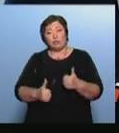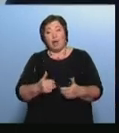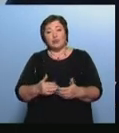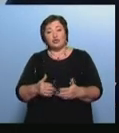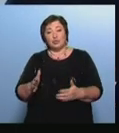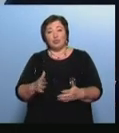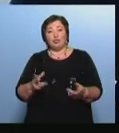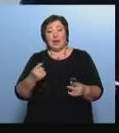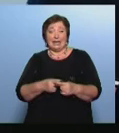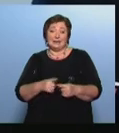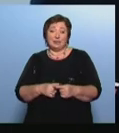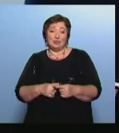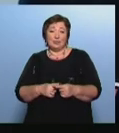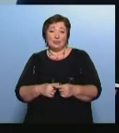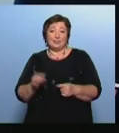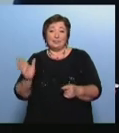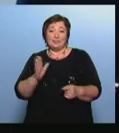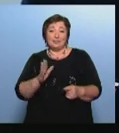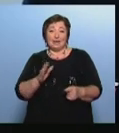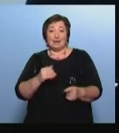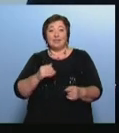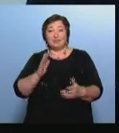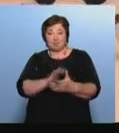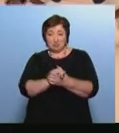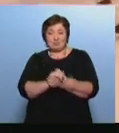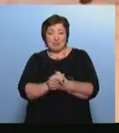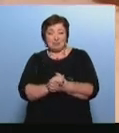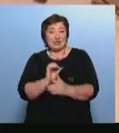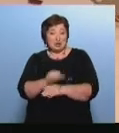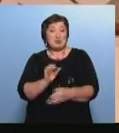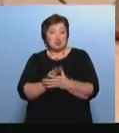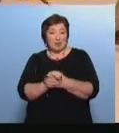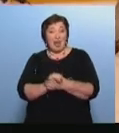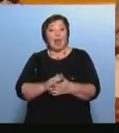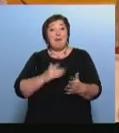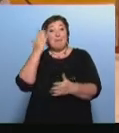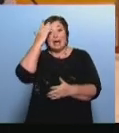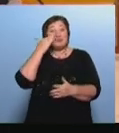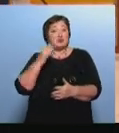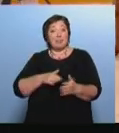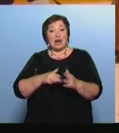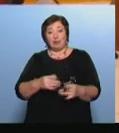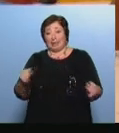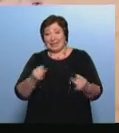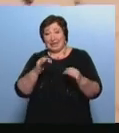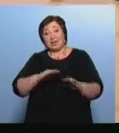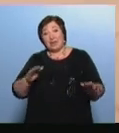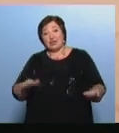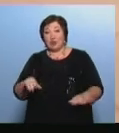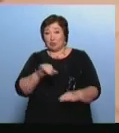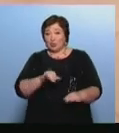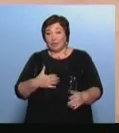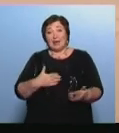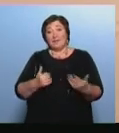буду играть Кто победит? Победит дружба Матч мечты прошел интересно и бескомпромиссно Мальчишки из Узмуртии на